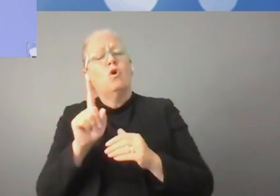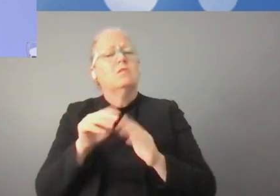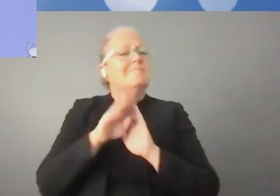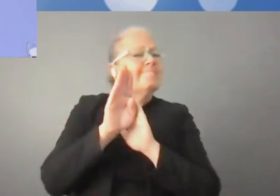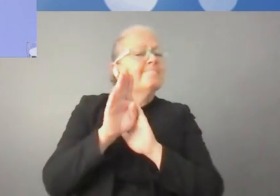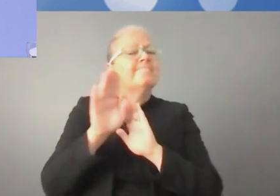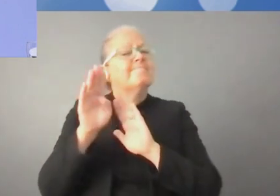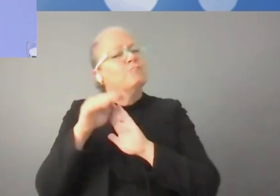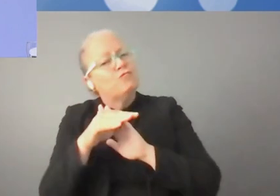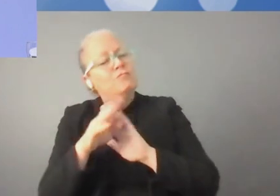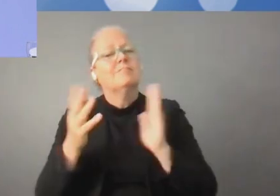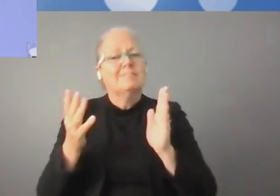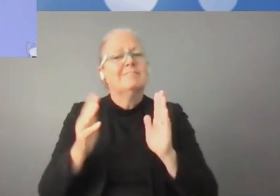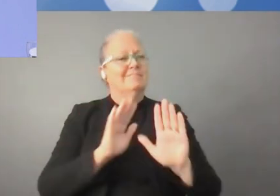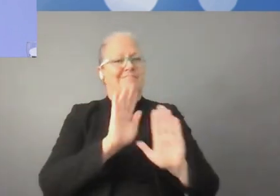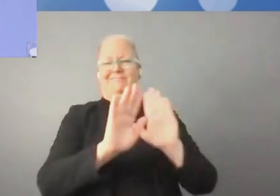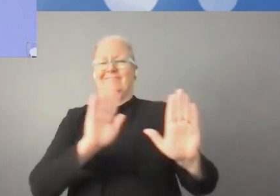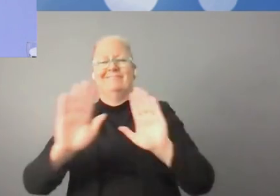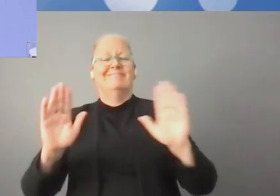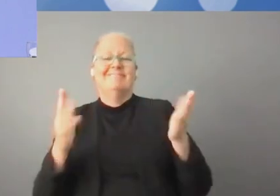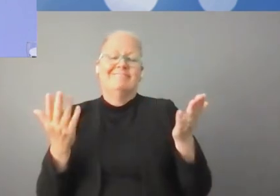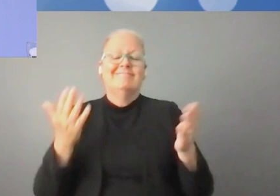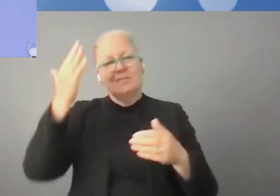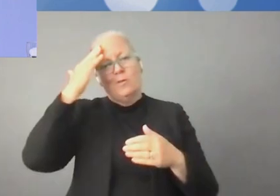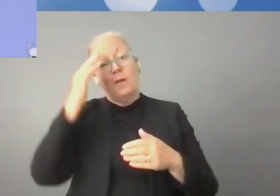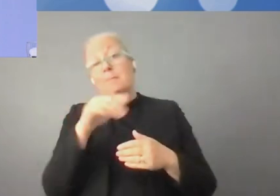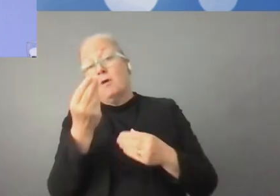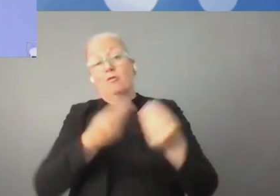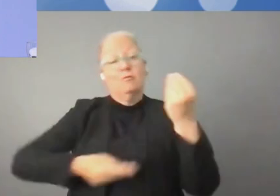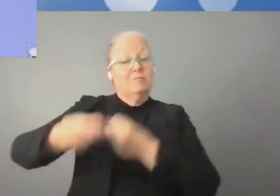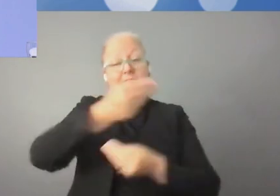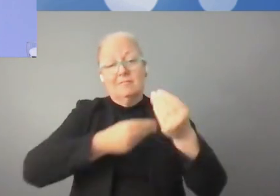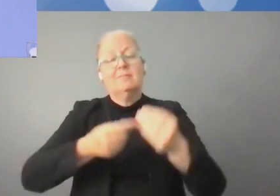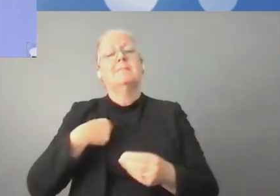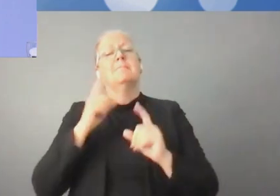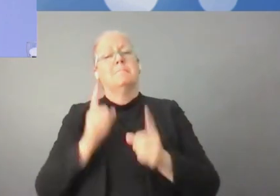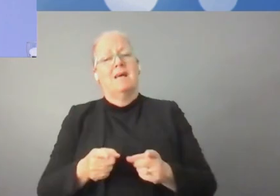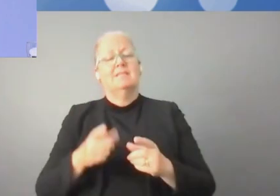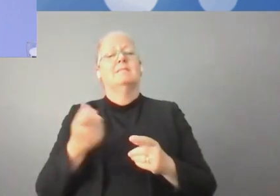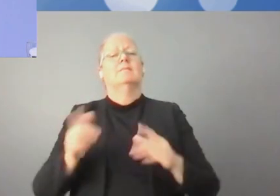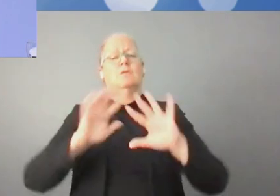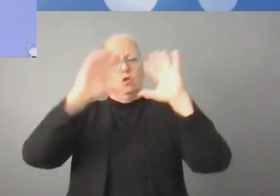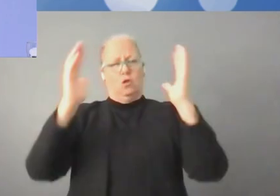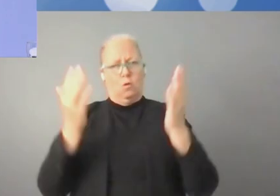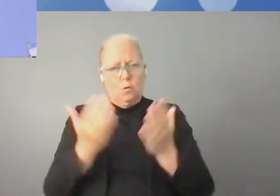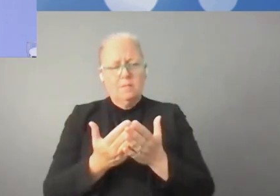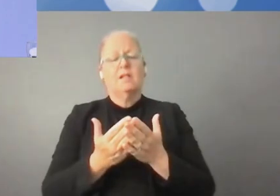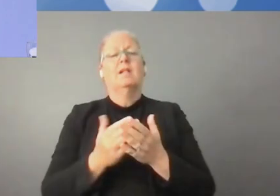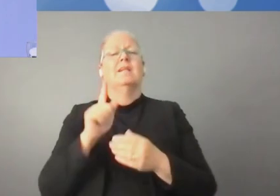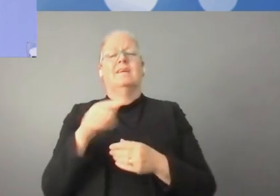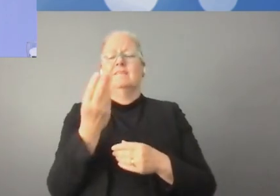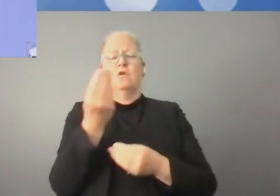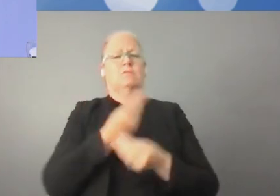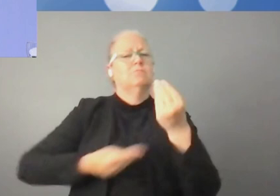développement, des pays développés et des pays en développement. aussi, il nous faut